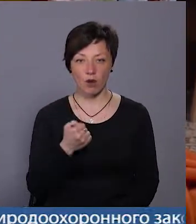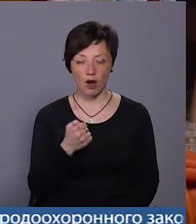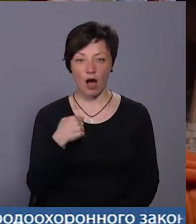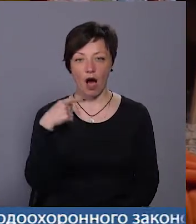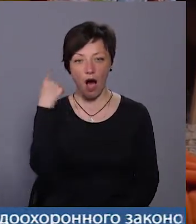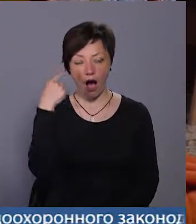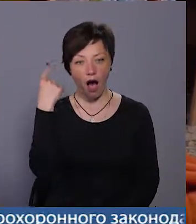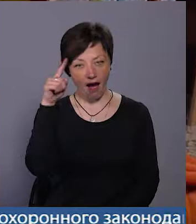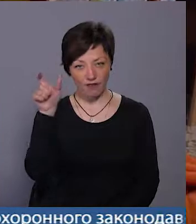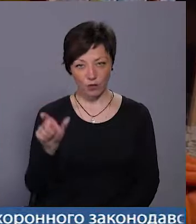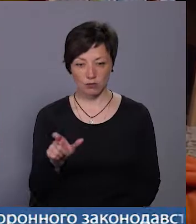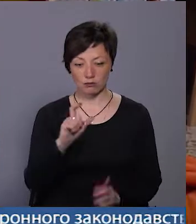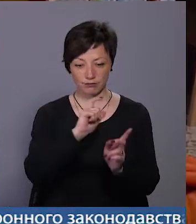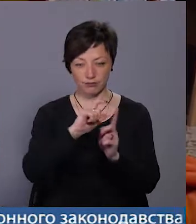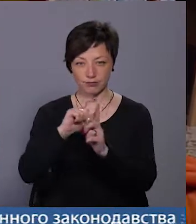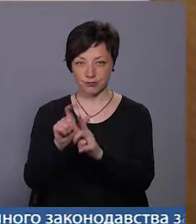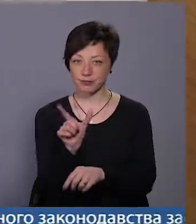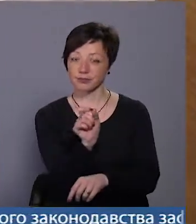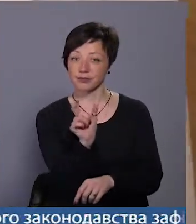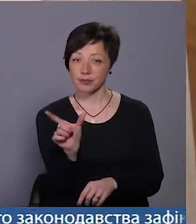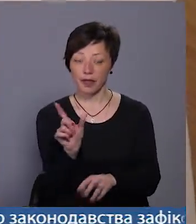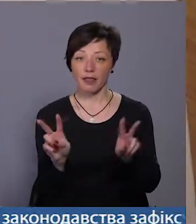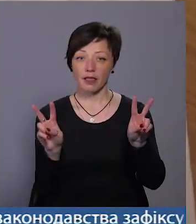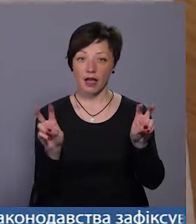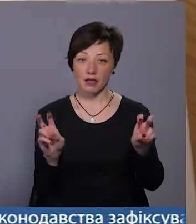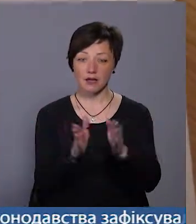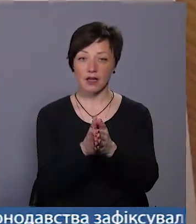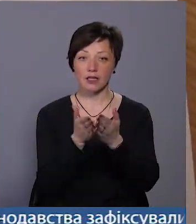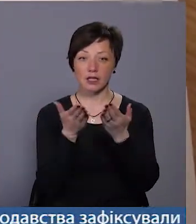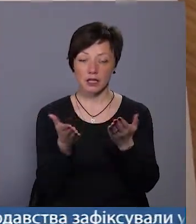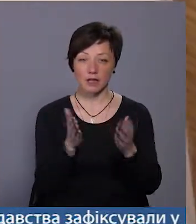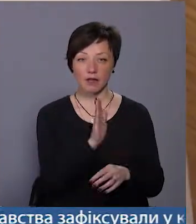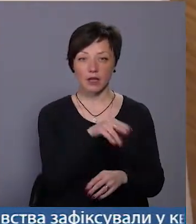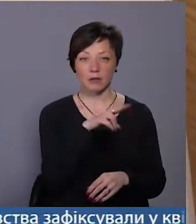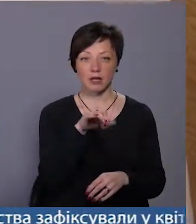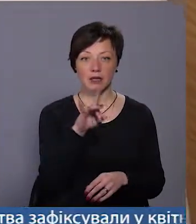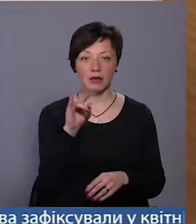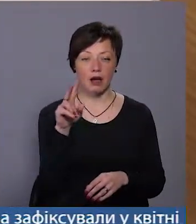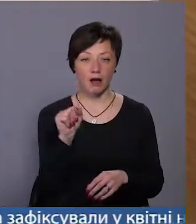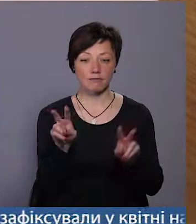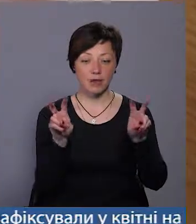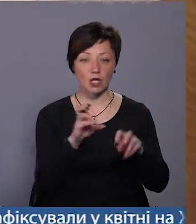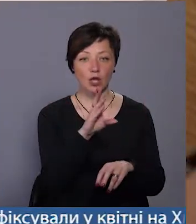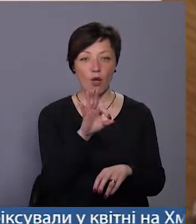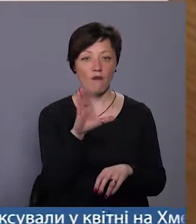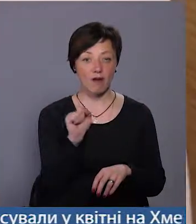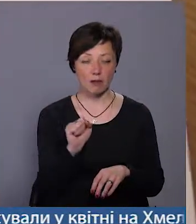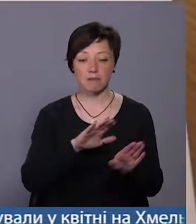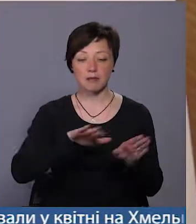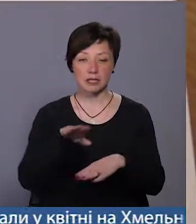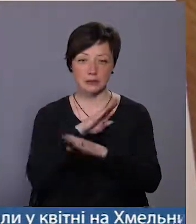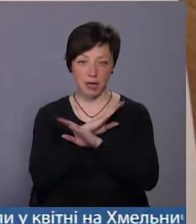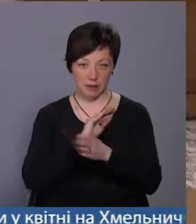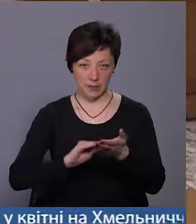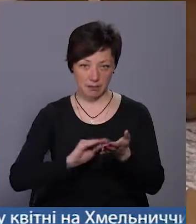складається назва книжки хмельницького поета, прозаїка та журналіста Володимира Дмитрика «Слова». Видання побачило світ після смерті